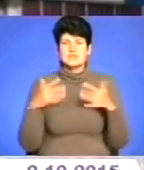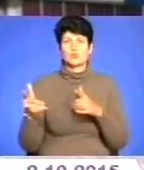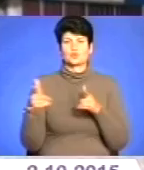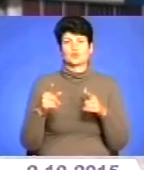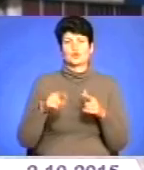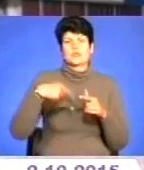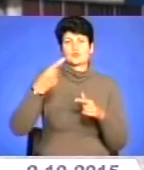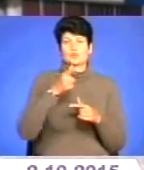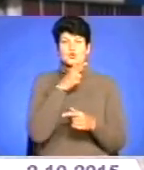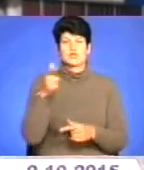сезону. Дякую